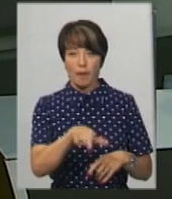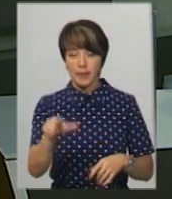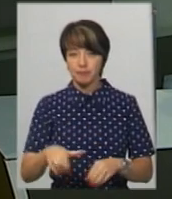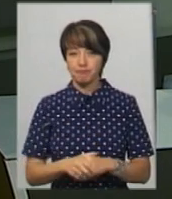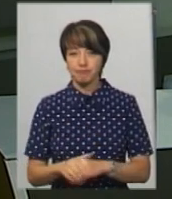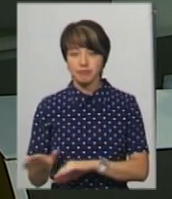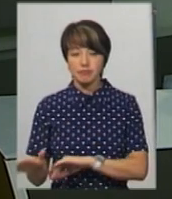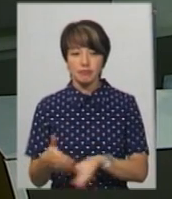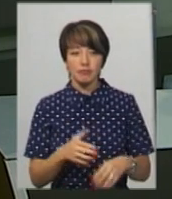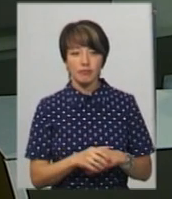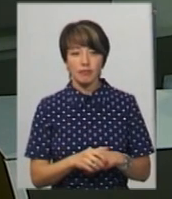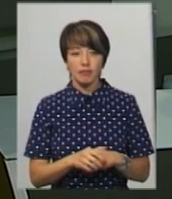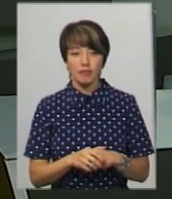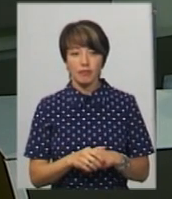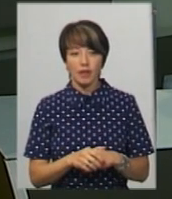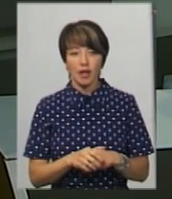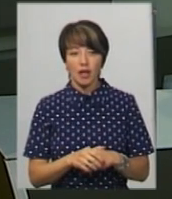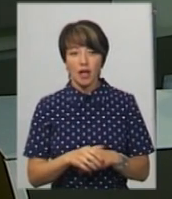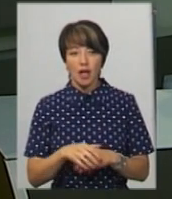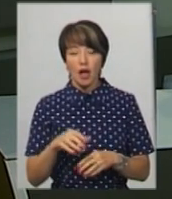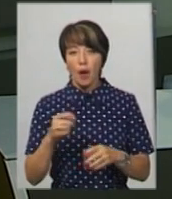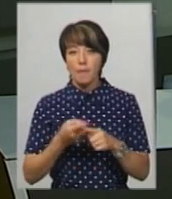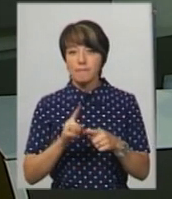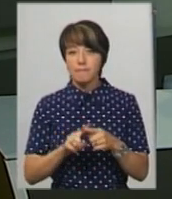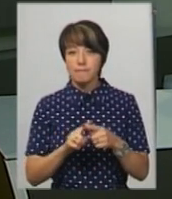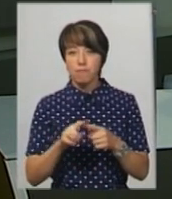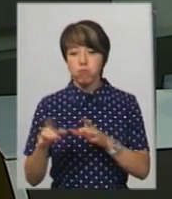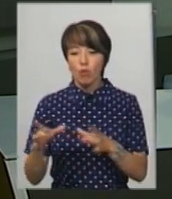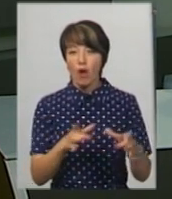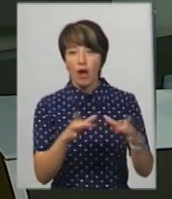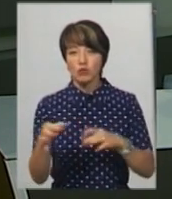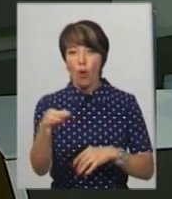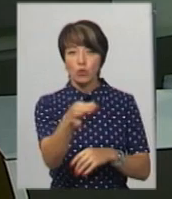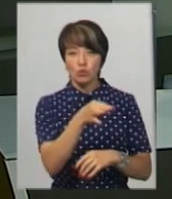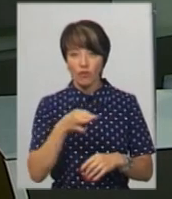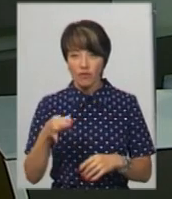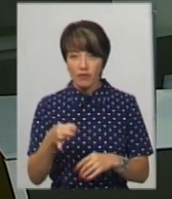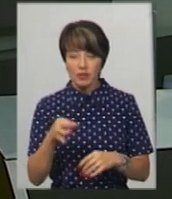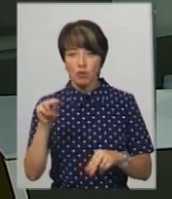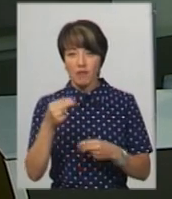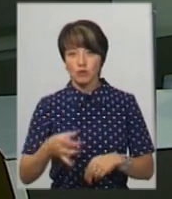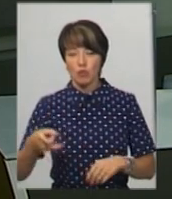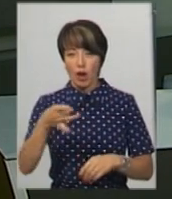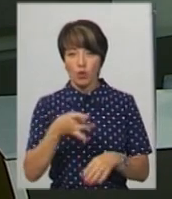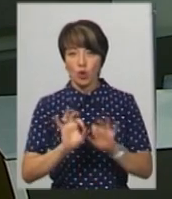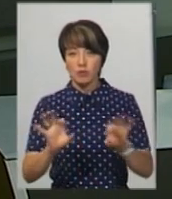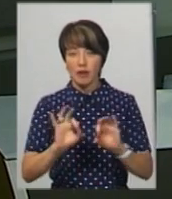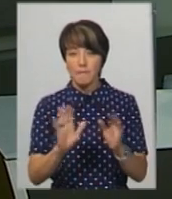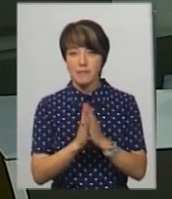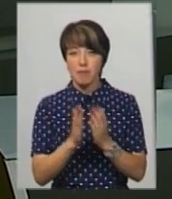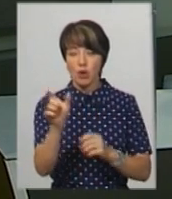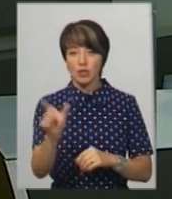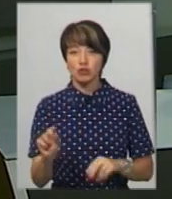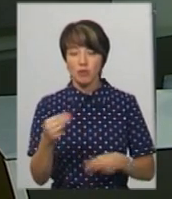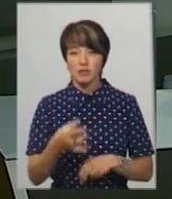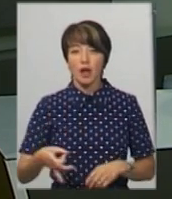Блукаючі острови плавають озером Солонча у Чемеровецькому районі. Про це розповідає бібліотекарка села Шидлівців Чемеровецького